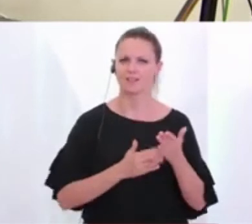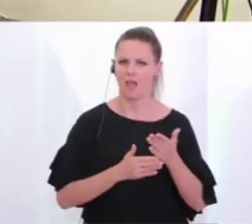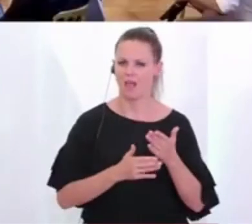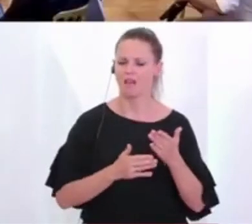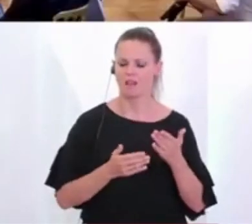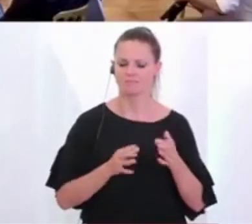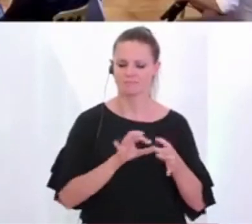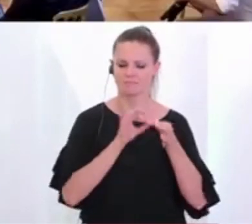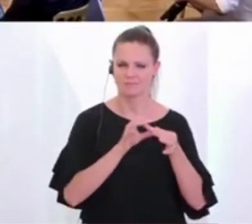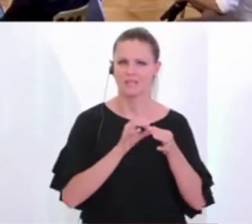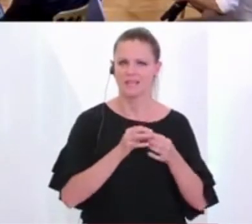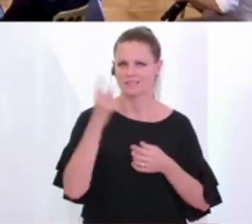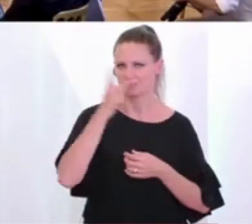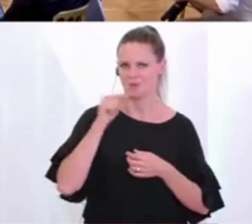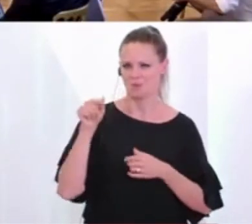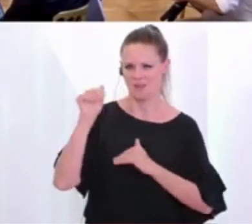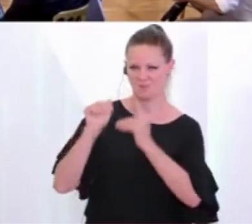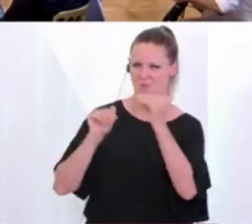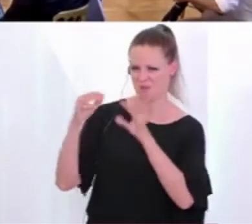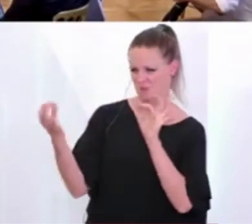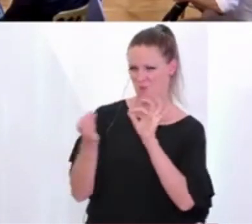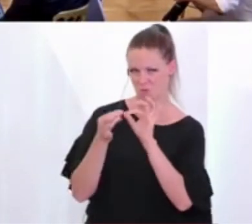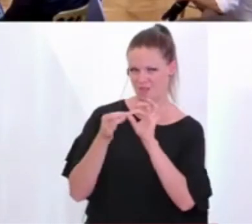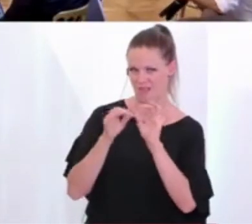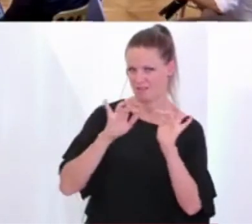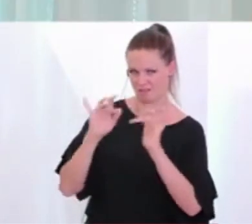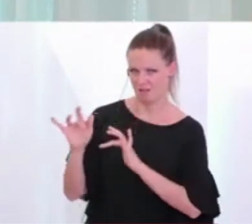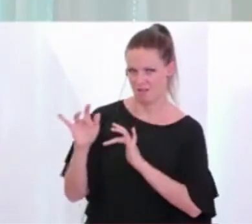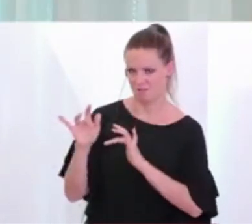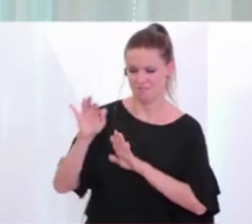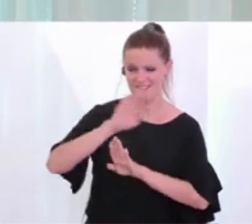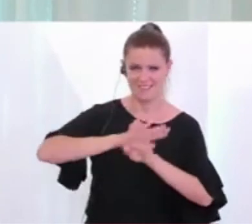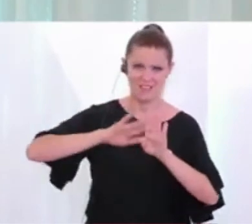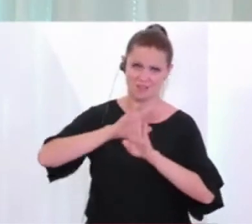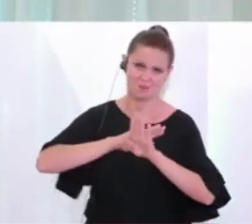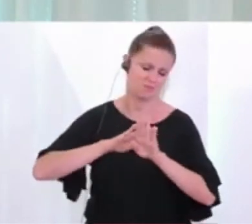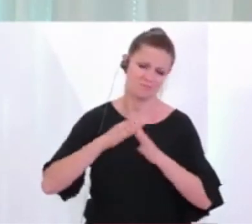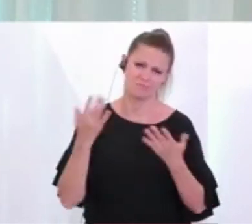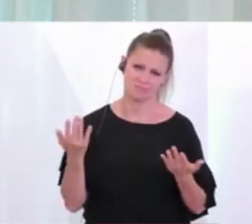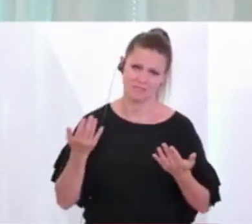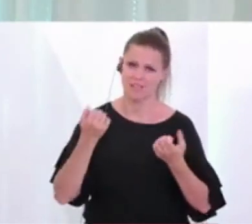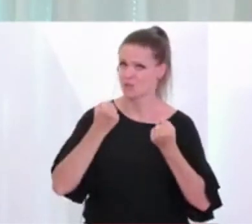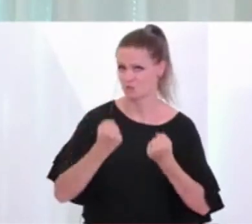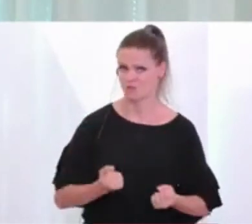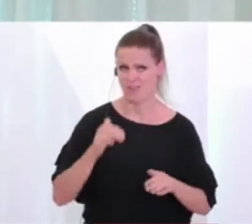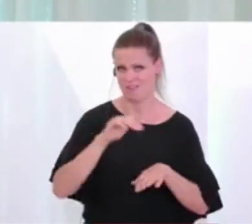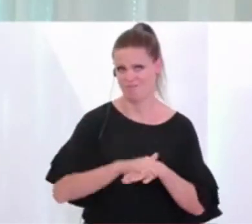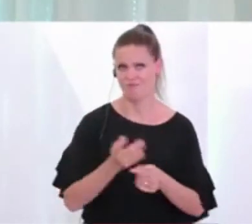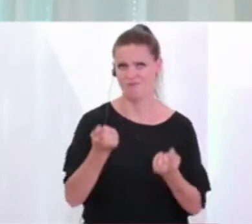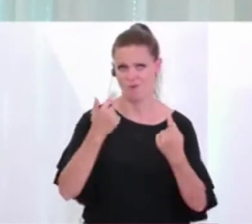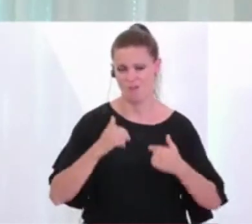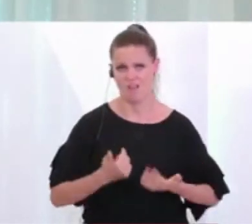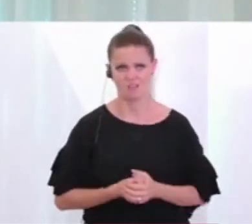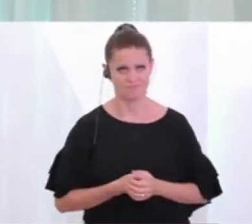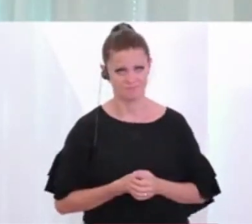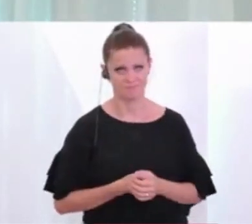selbstverständlich mit den Behörden vor Ort auch in Kontakt. Hintergründe wie immer sehr, sehr schwierig festzustellen. Ich